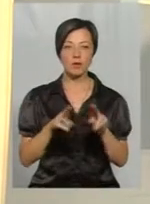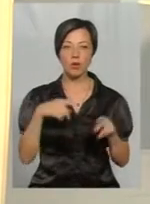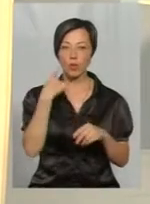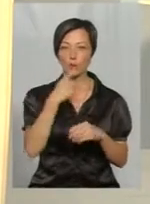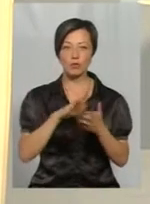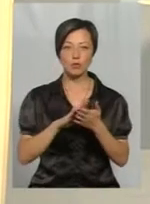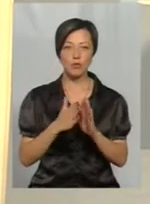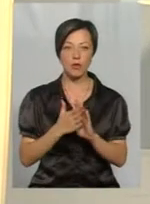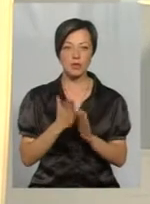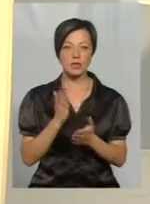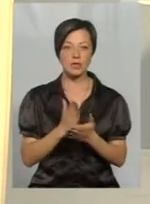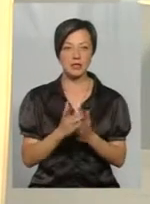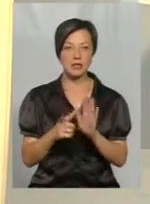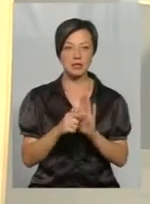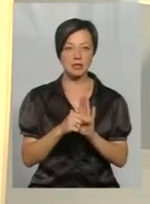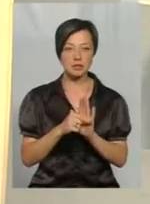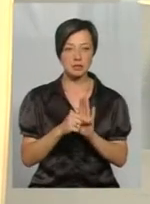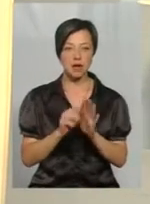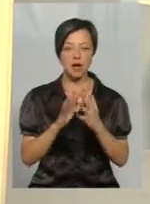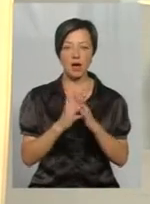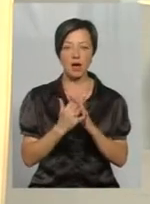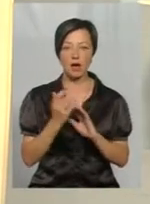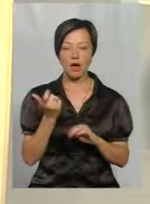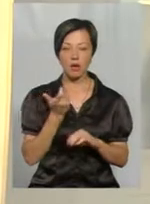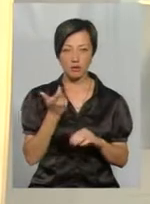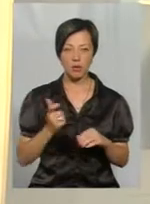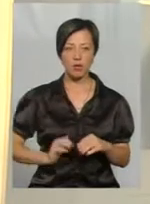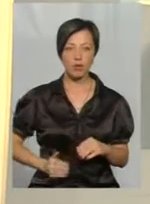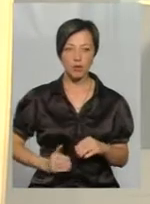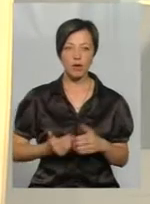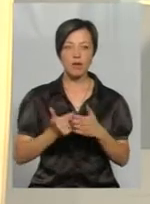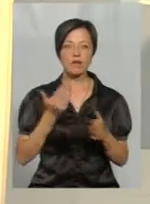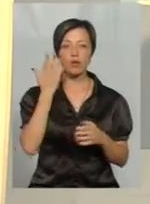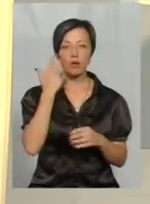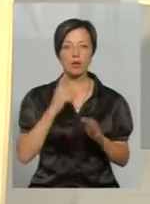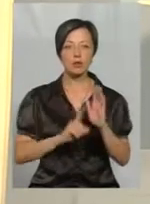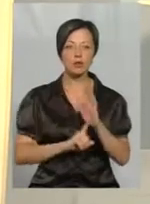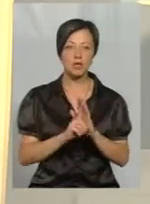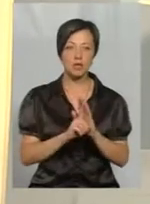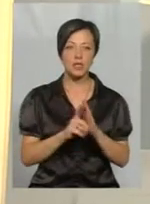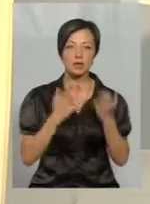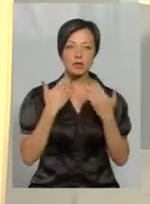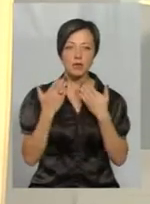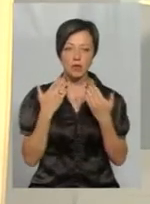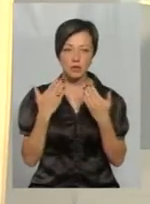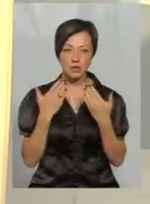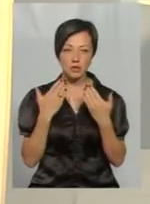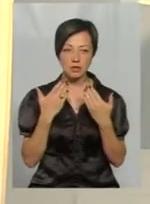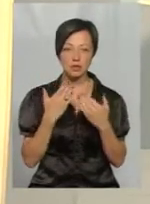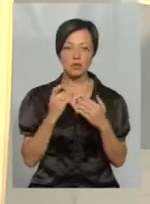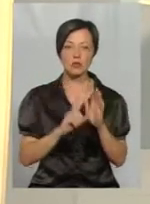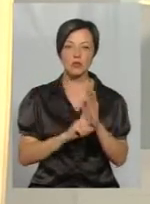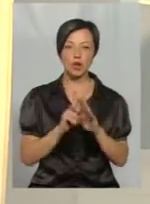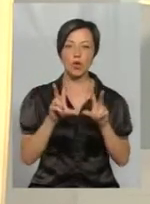домовленості є з аграрними корпораціями. Відколи почали пасічники із ними спілкуватися, і вони